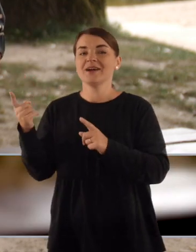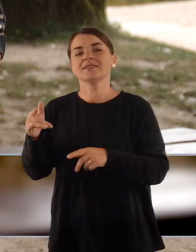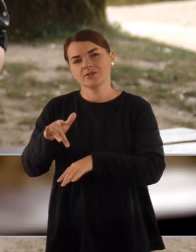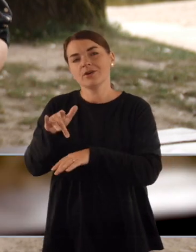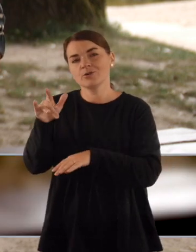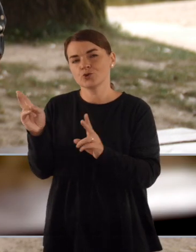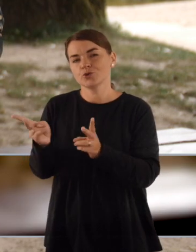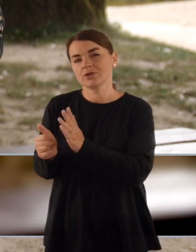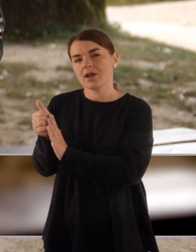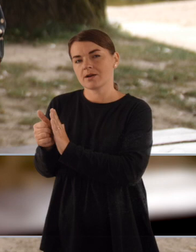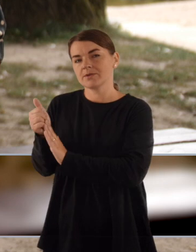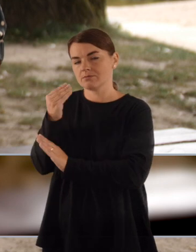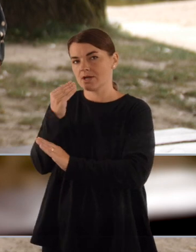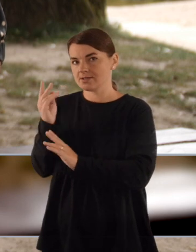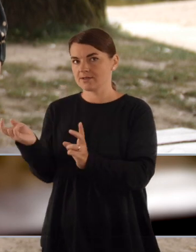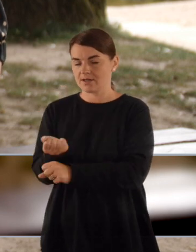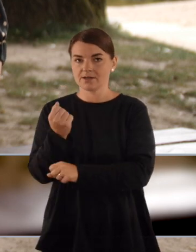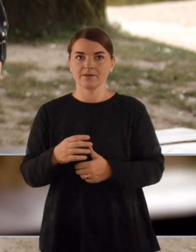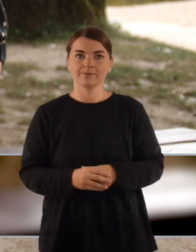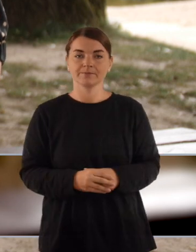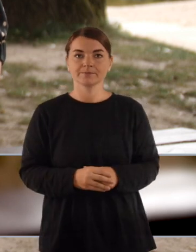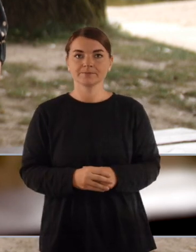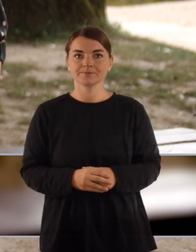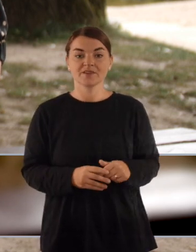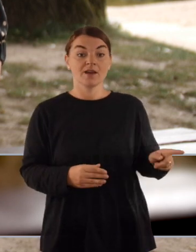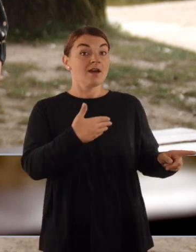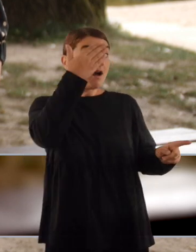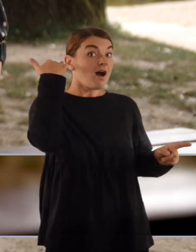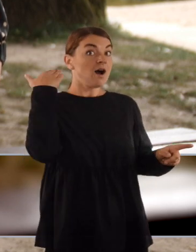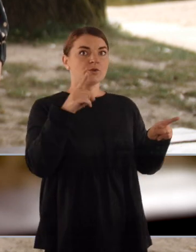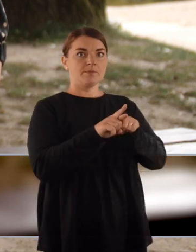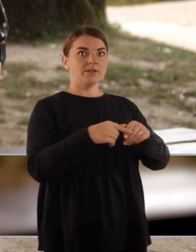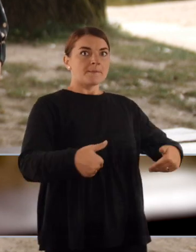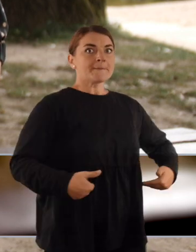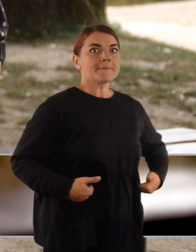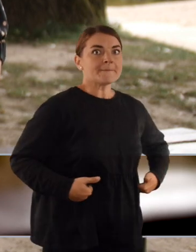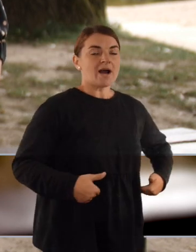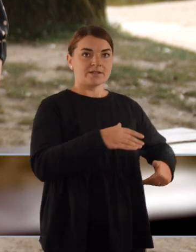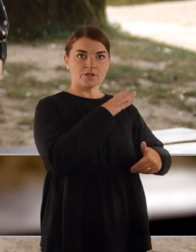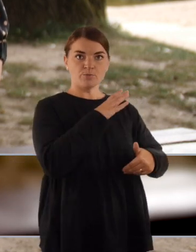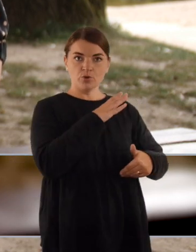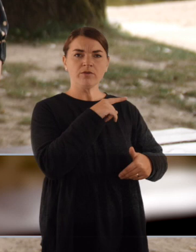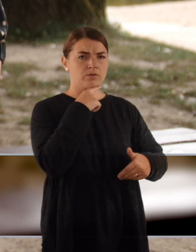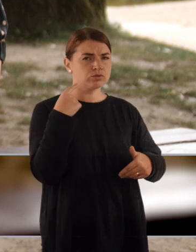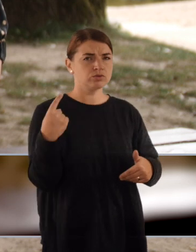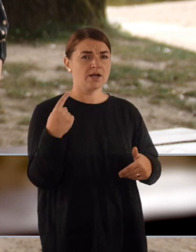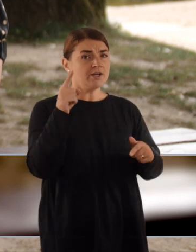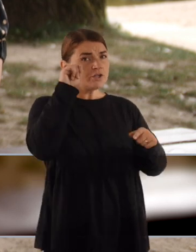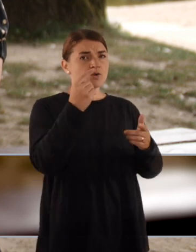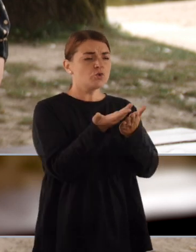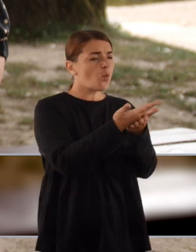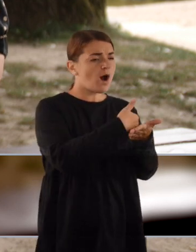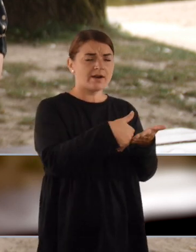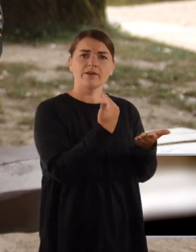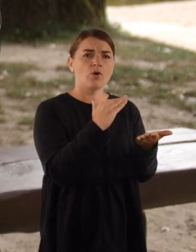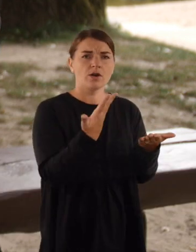jaučiu maistų pagarbą. Turbūt iš praeitų kartų, kurios iš tikrųjų tikra bada yra pajūtusios ir žino, kai reiškia duona,